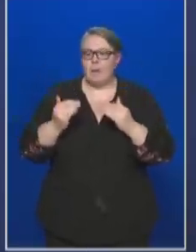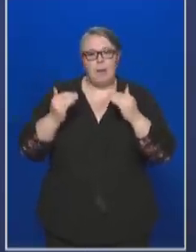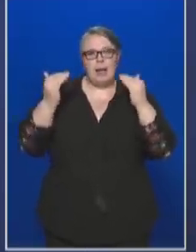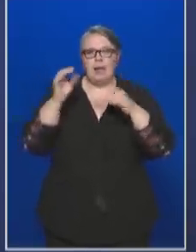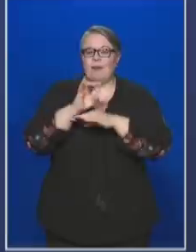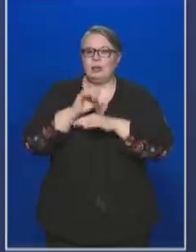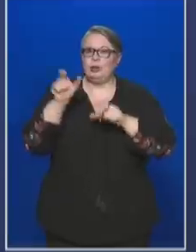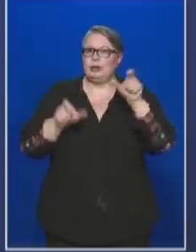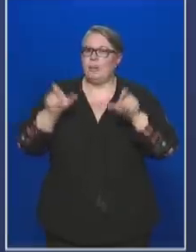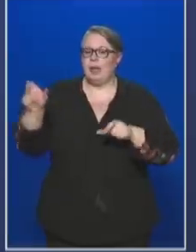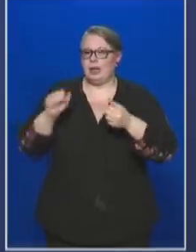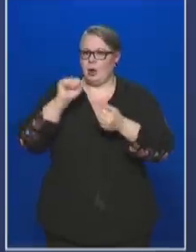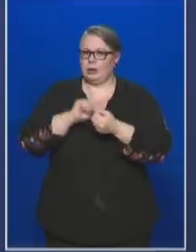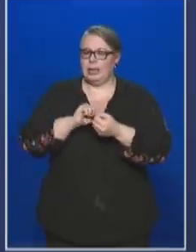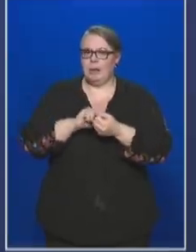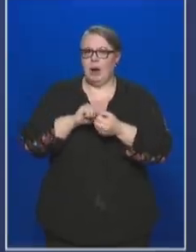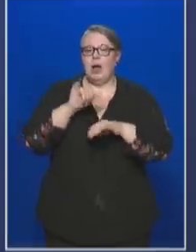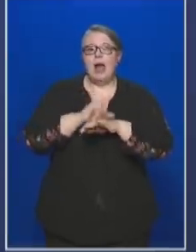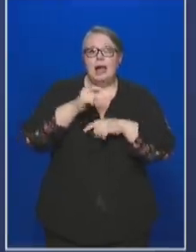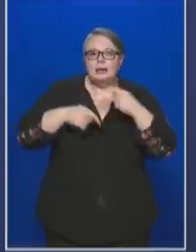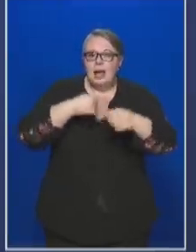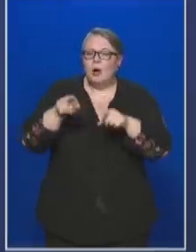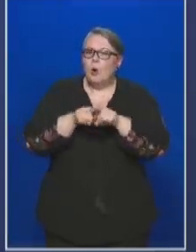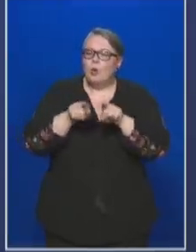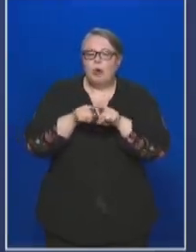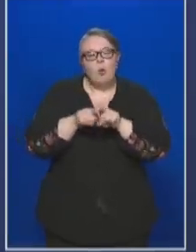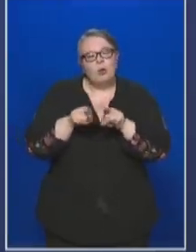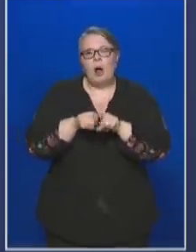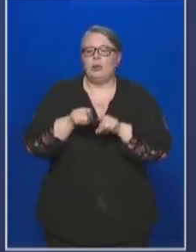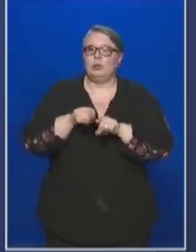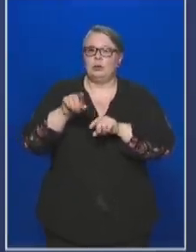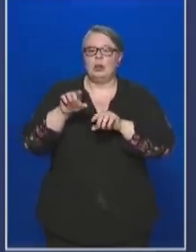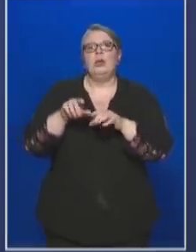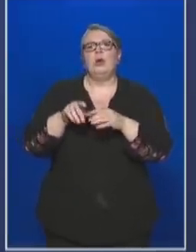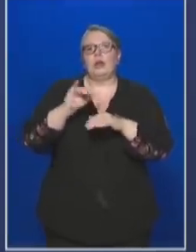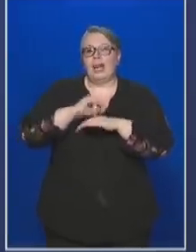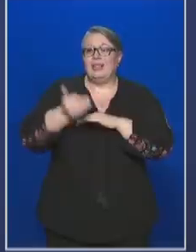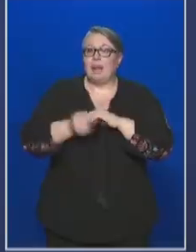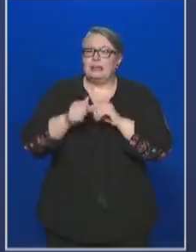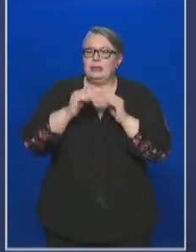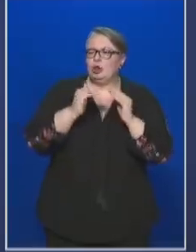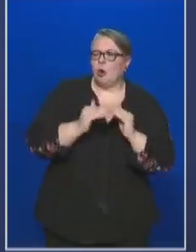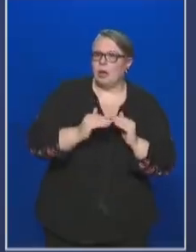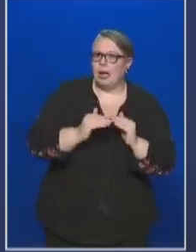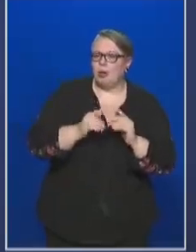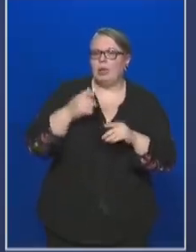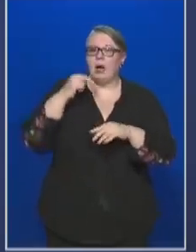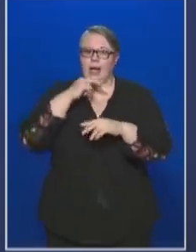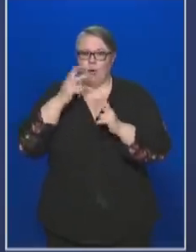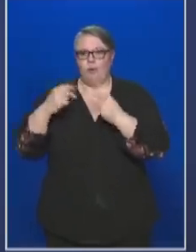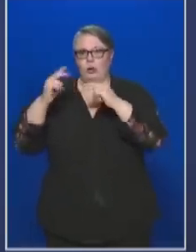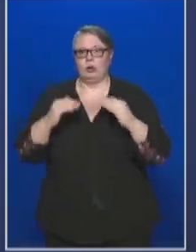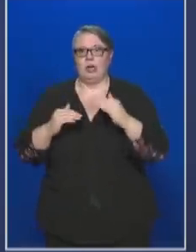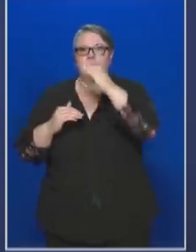fertőzöttek száma. Tehát ezt hetek óta észleljük, hogy hétvégén egy picit mindig megtörik, és aztán hétfőn